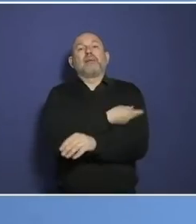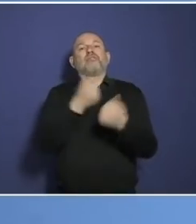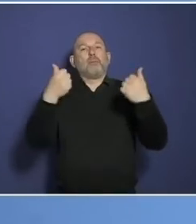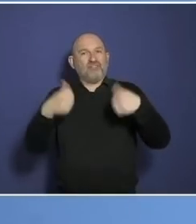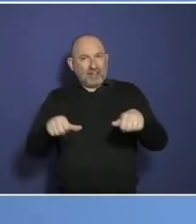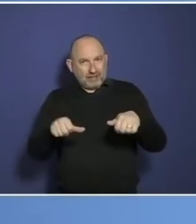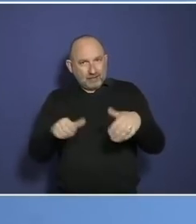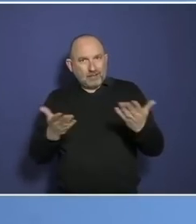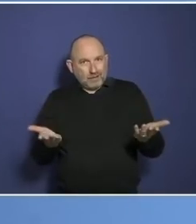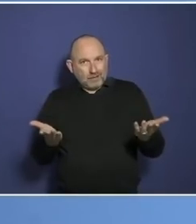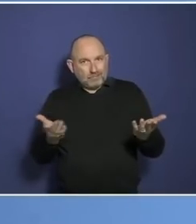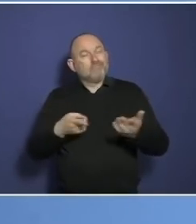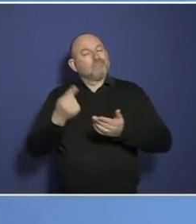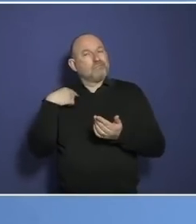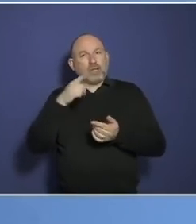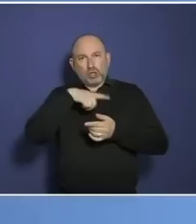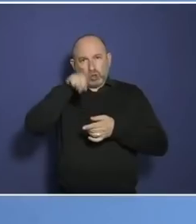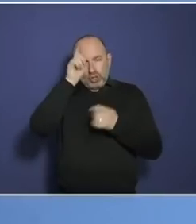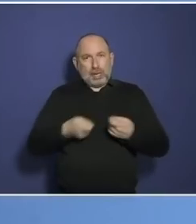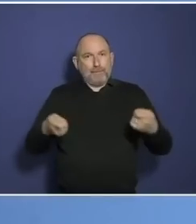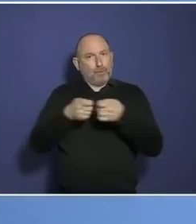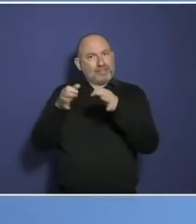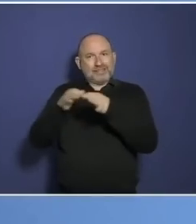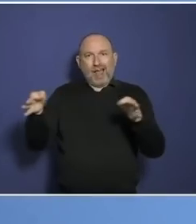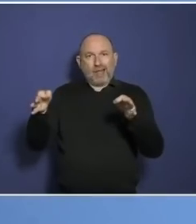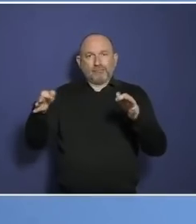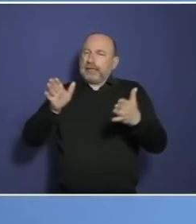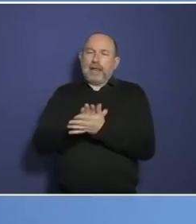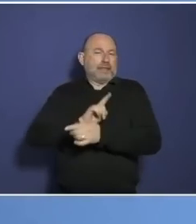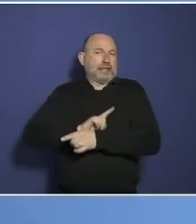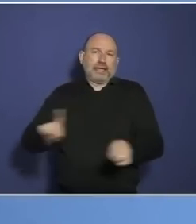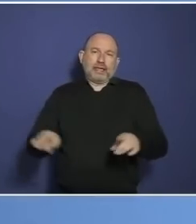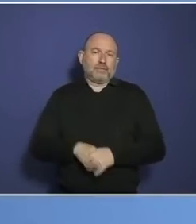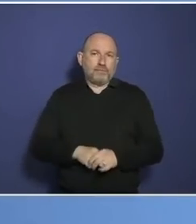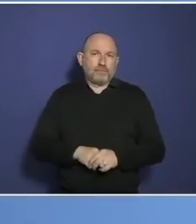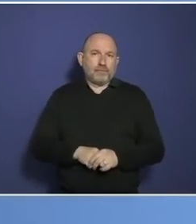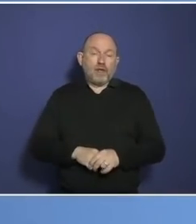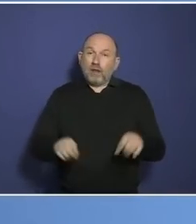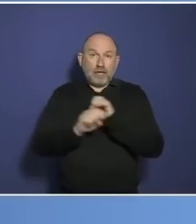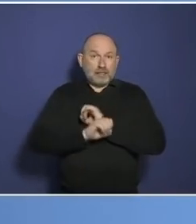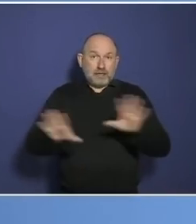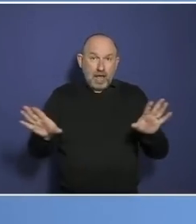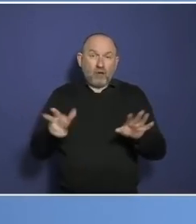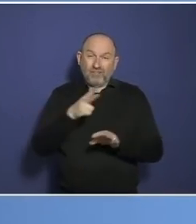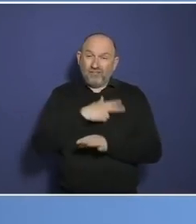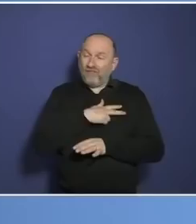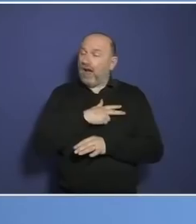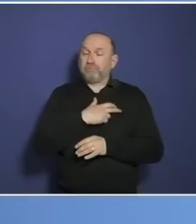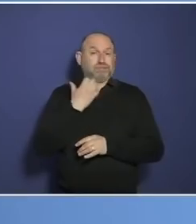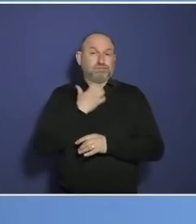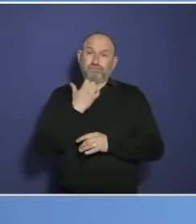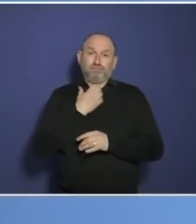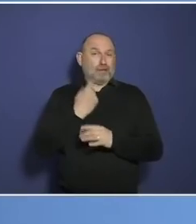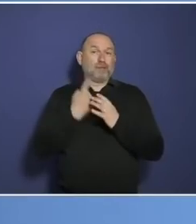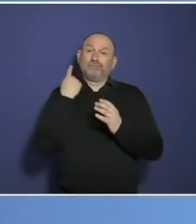ist im Deutschen Bundestag nicht möglich gewesen. Gott sei Dank, weil die Mehrheit doch Vernunft an den Tag